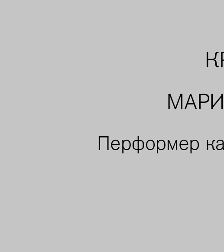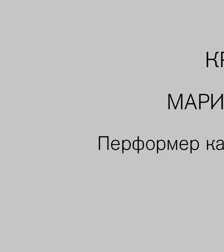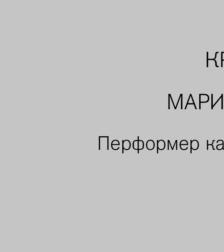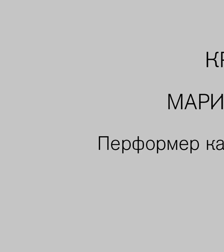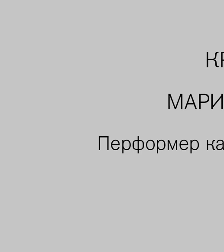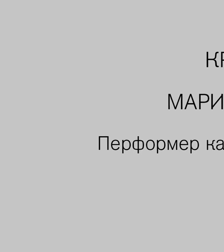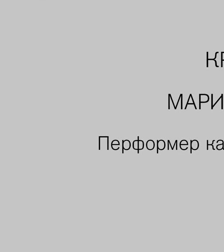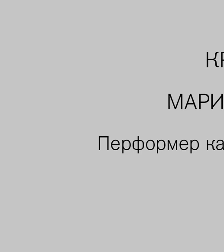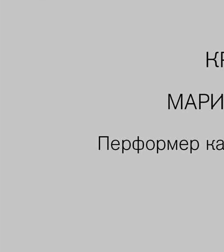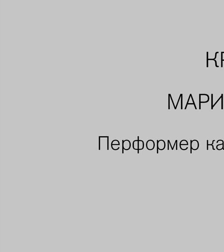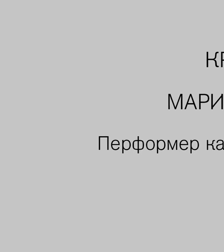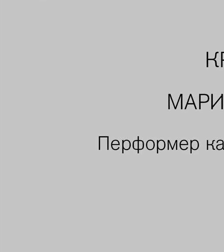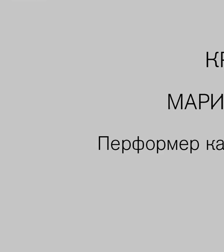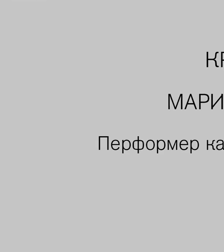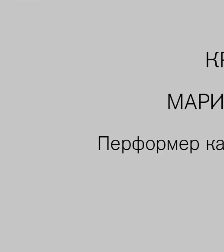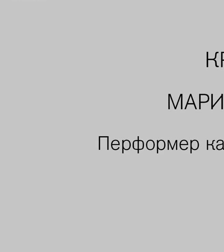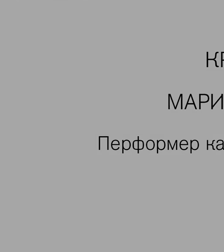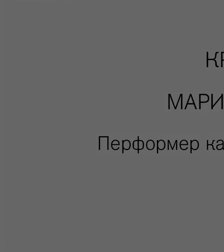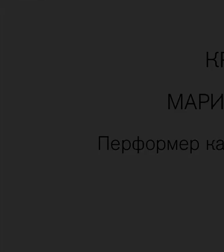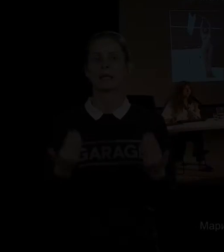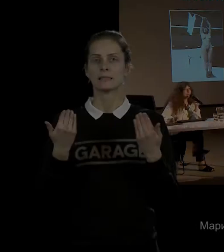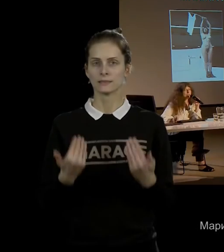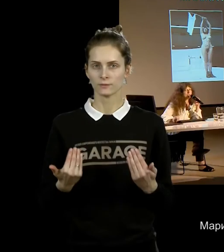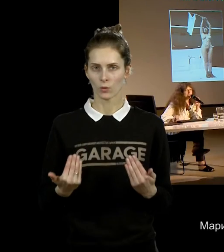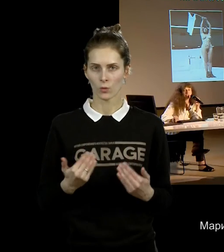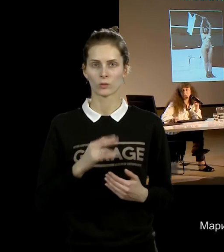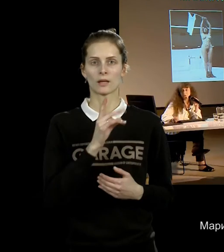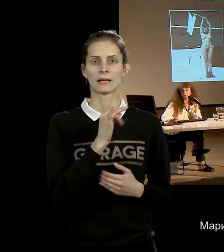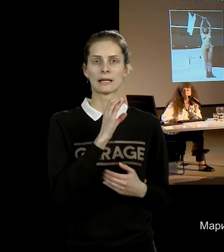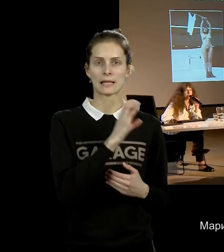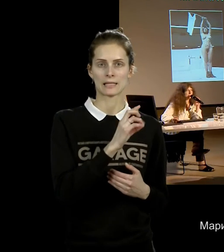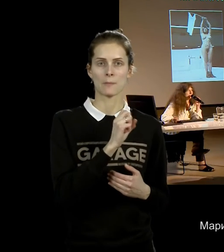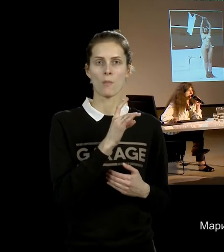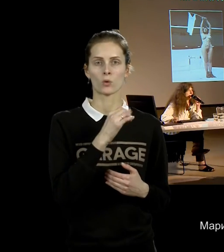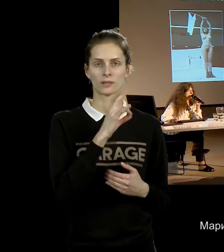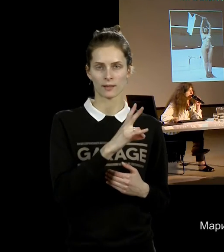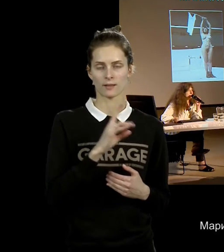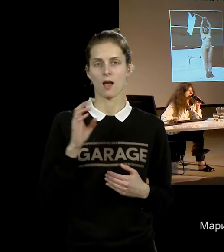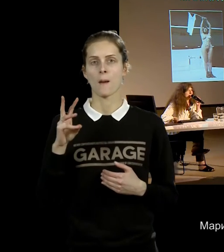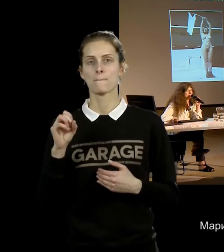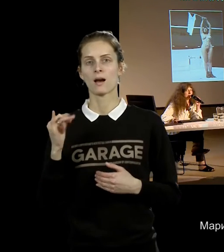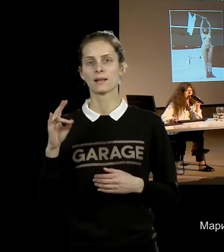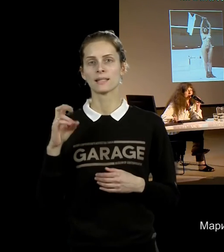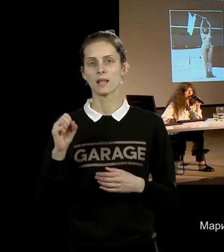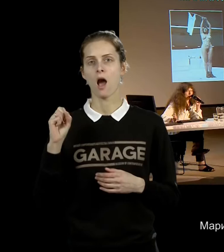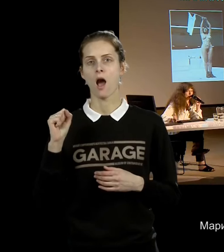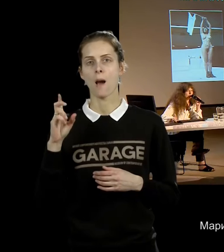небольшие паузы в аудиодорожке. — Сегодняшние наши герои — Крис Бёрден и Марина Абрамович, два